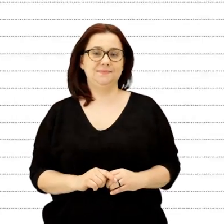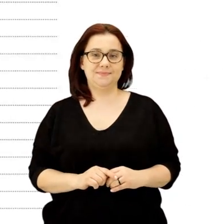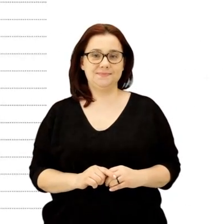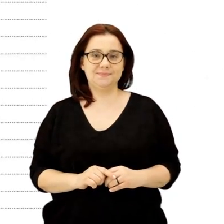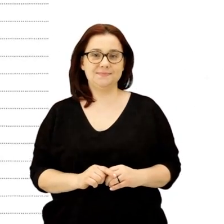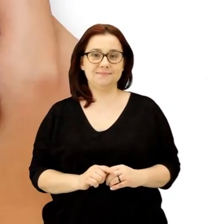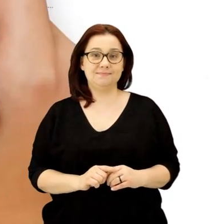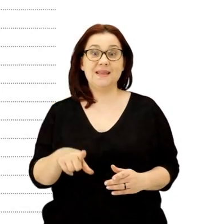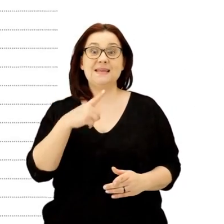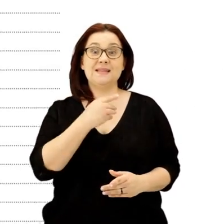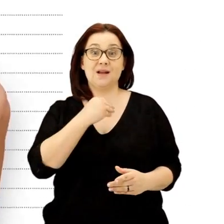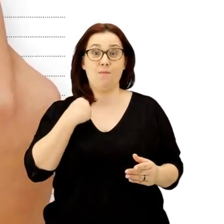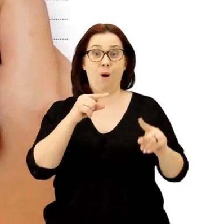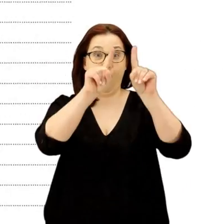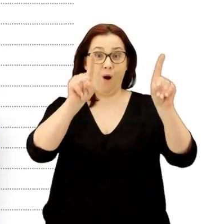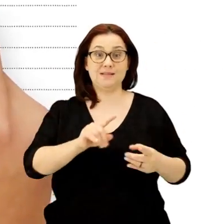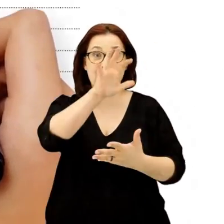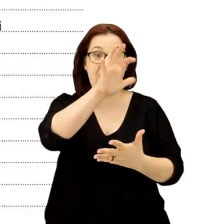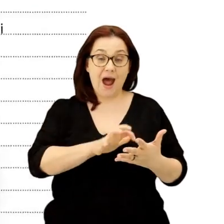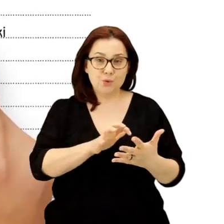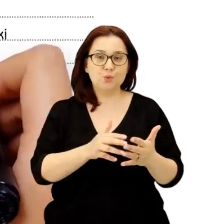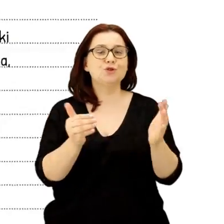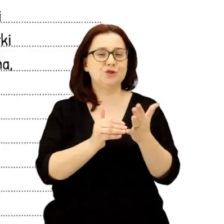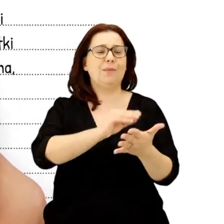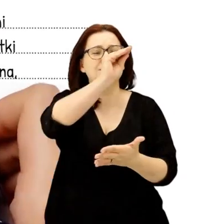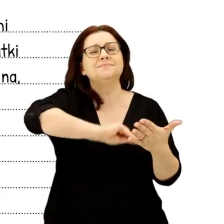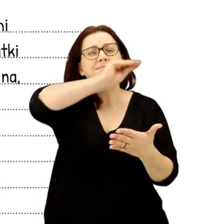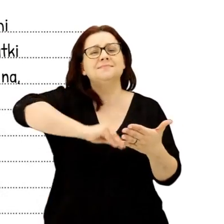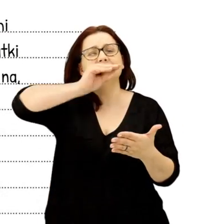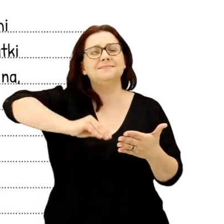W arkuszu z języka polskiego trzeba będzie napisać wypracowanie.